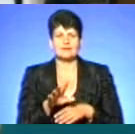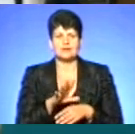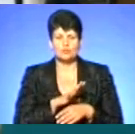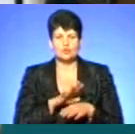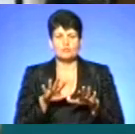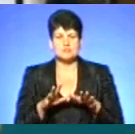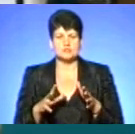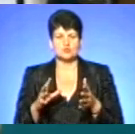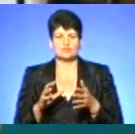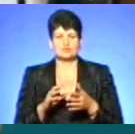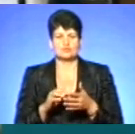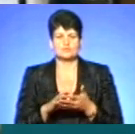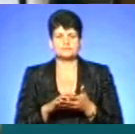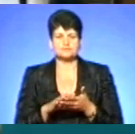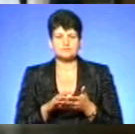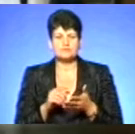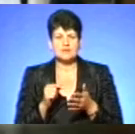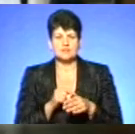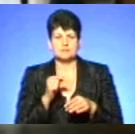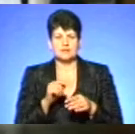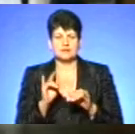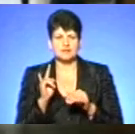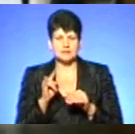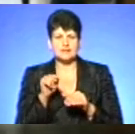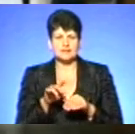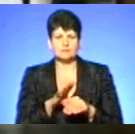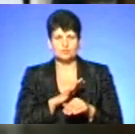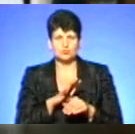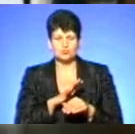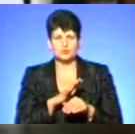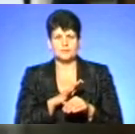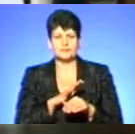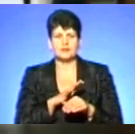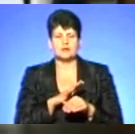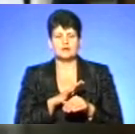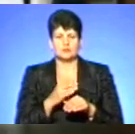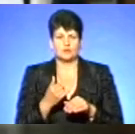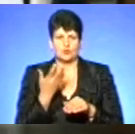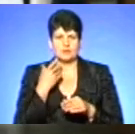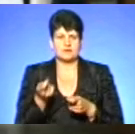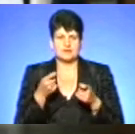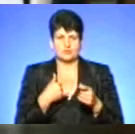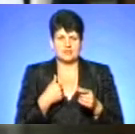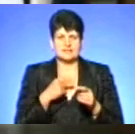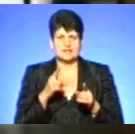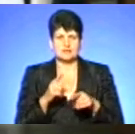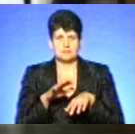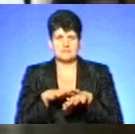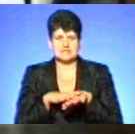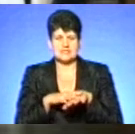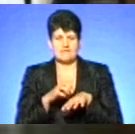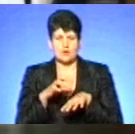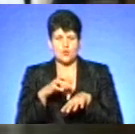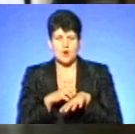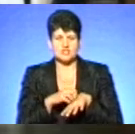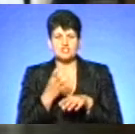ураження дитини. Там було в дитини на момент госпіталізації до нас лише локальні ураження. Тобто ще не